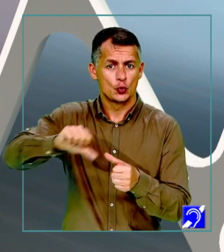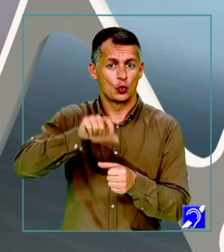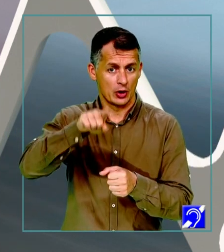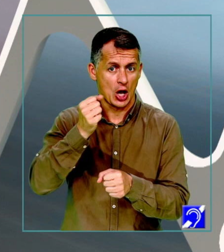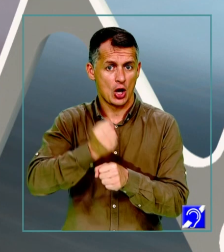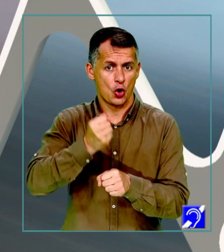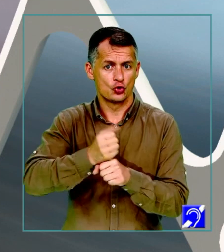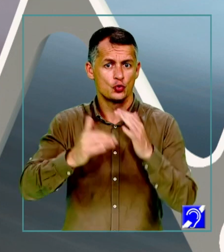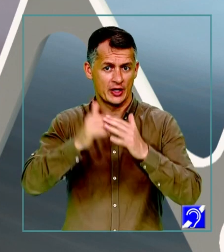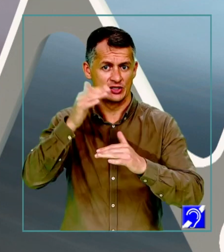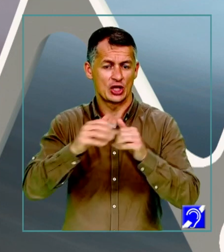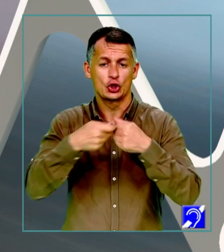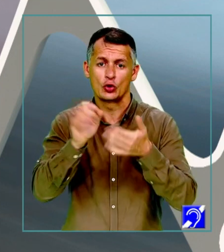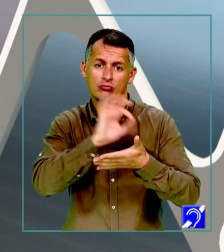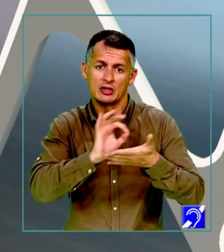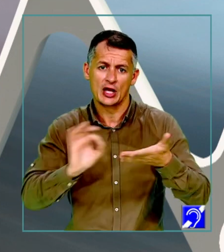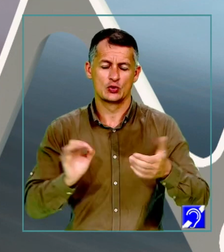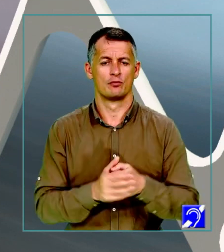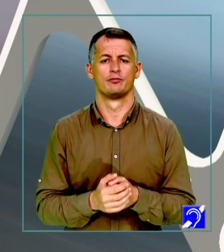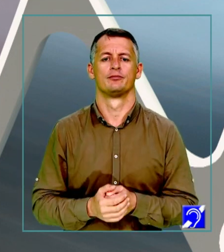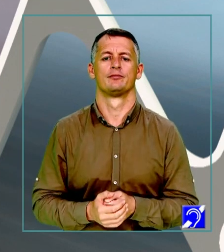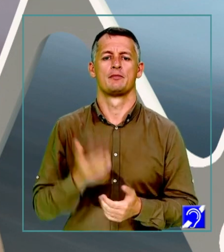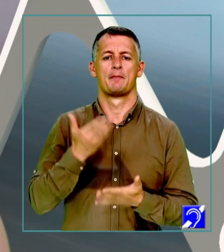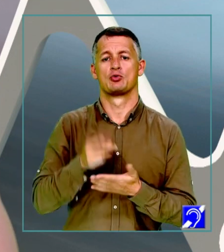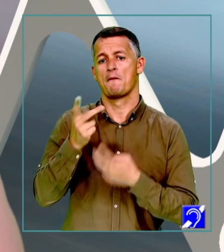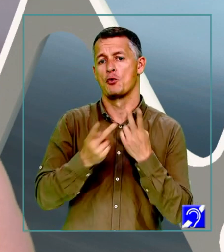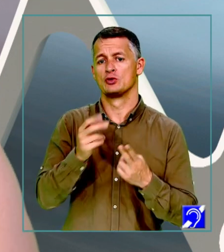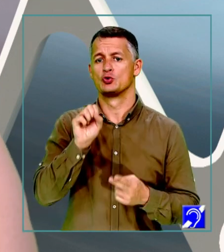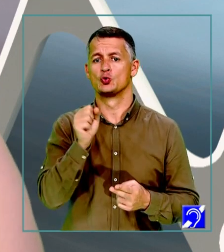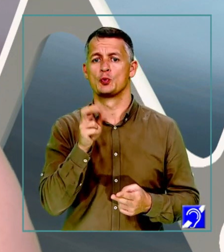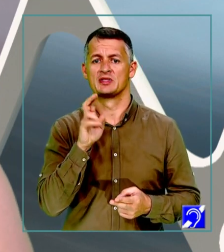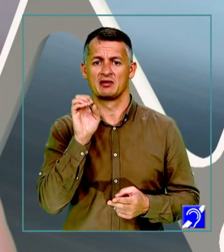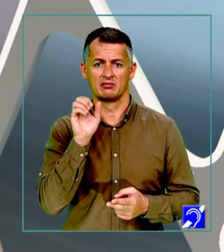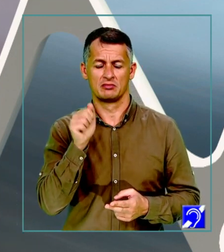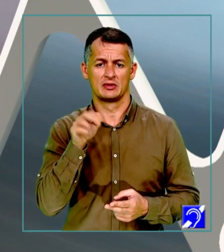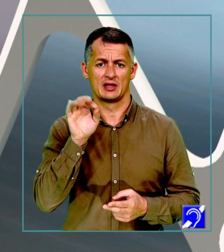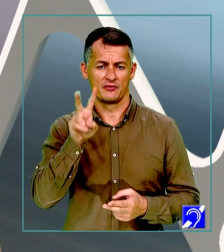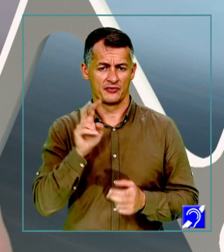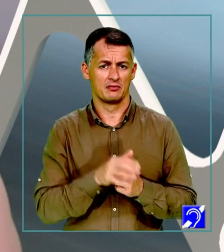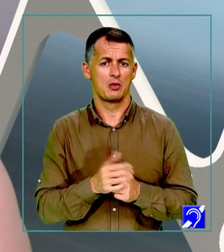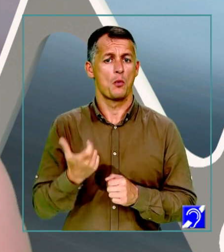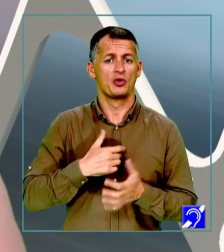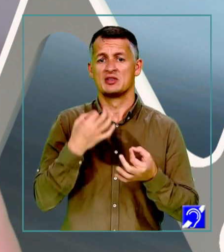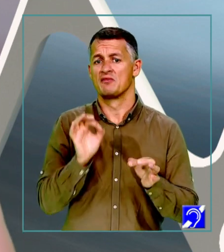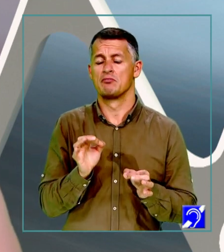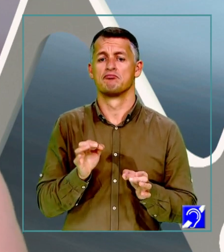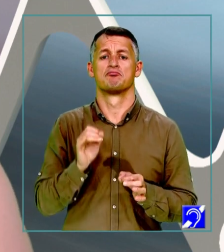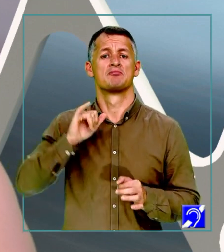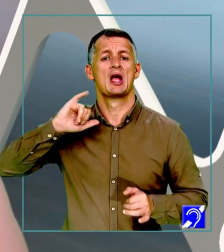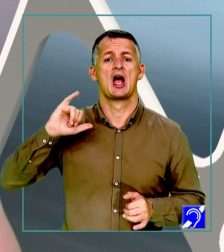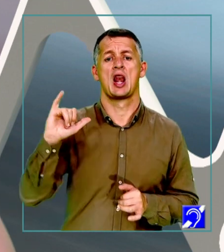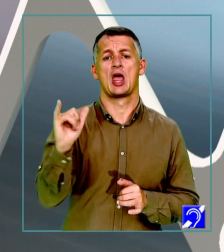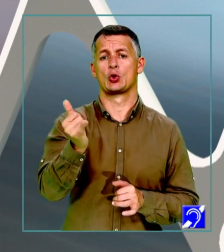Pentru numirea temei sunteți obișnuiți să folosiți un substantiv. De exemplu, tema unui text poate fi călătoria, poate fi